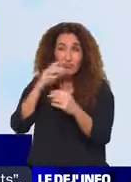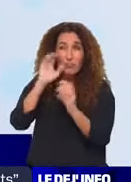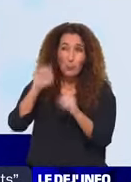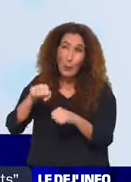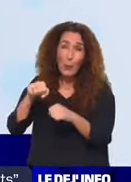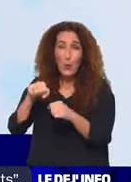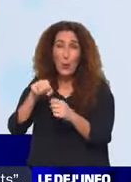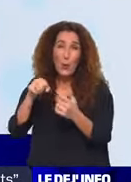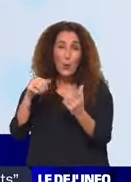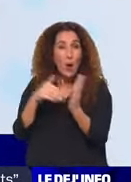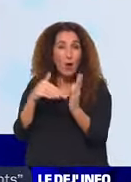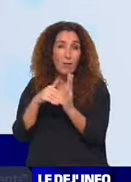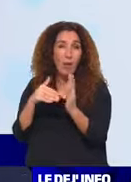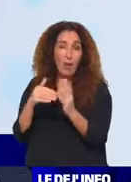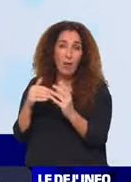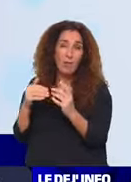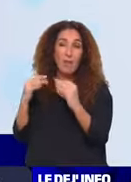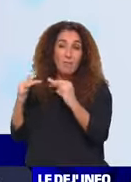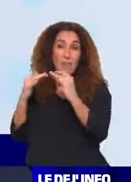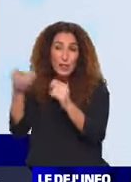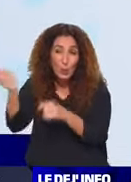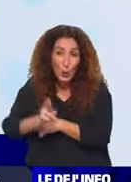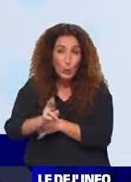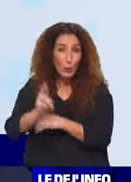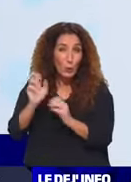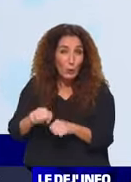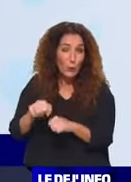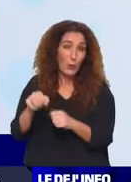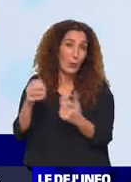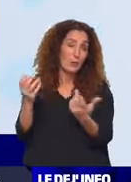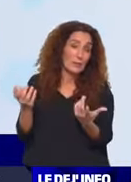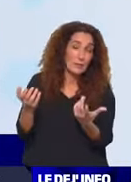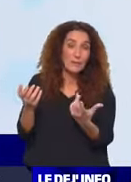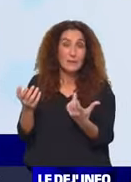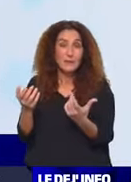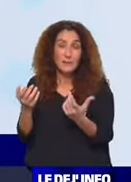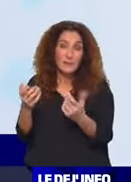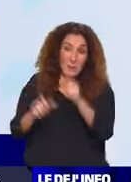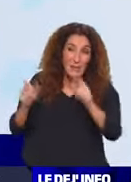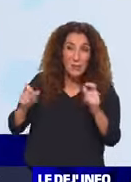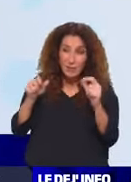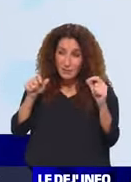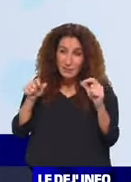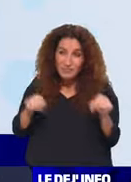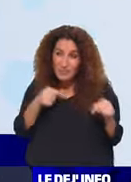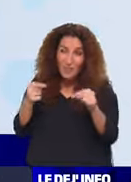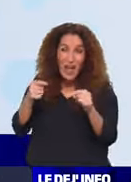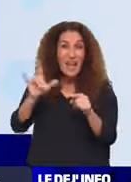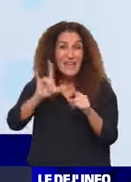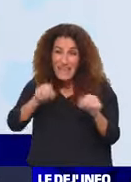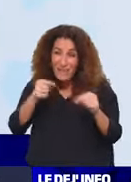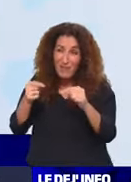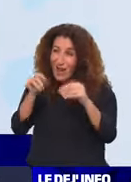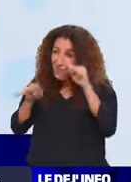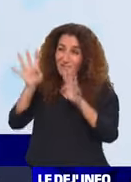une place à vendre encore au match retour à Pierre Moroy pour que tout le peuple Lillois soit derrière cette équipe-là, l'équipe de Jocelyn